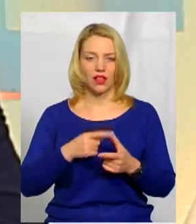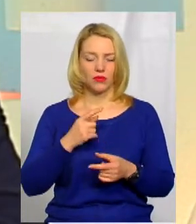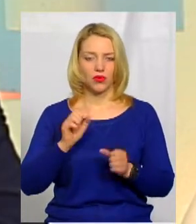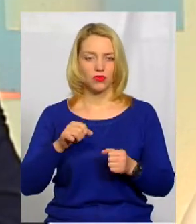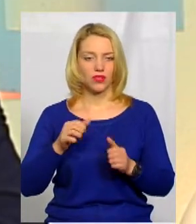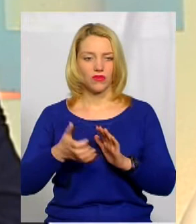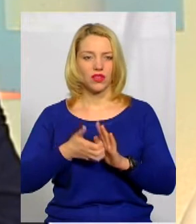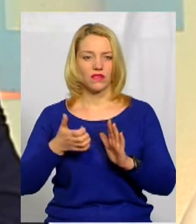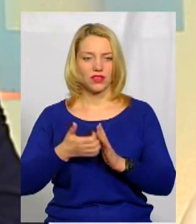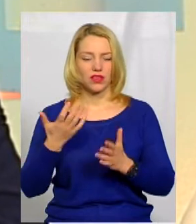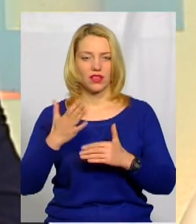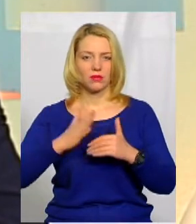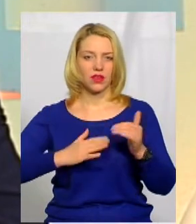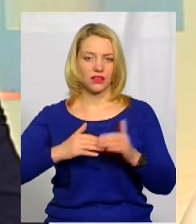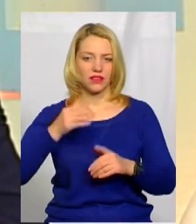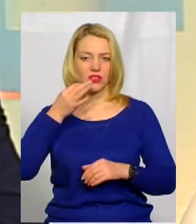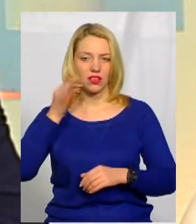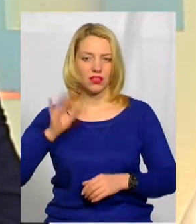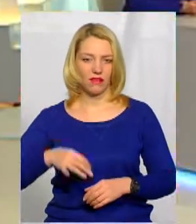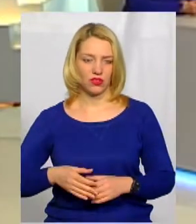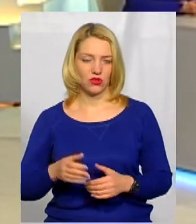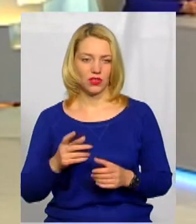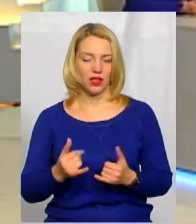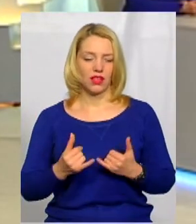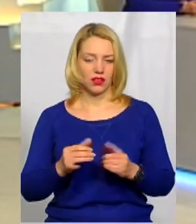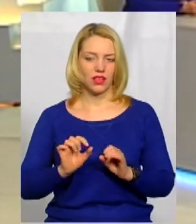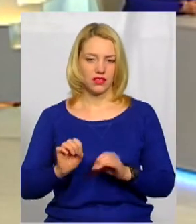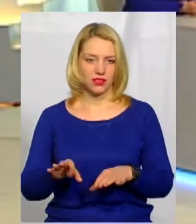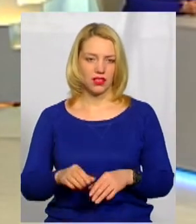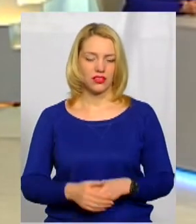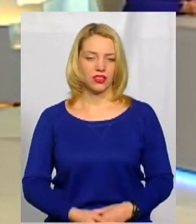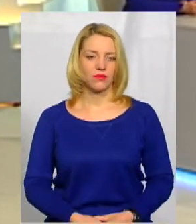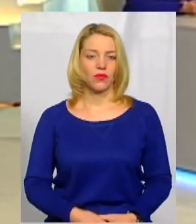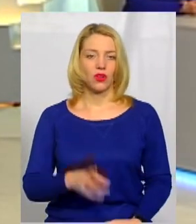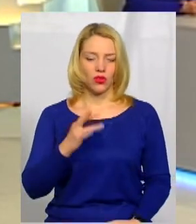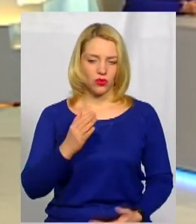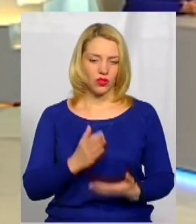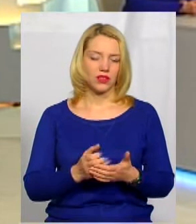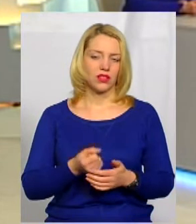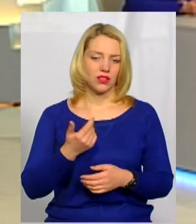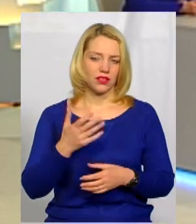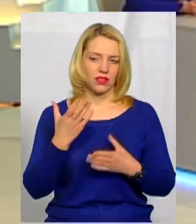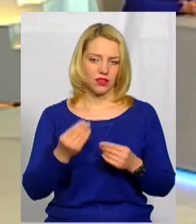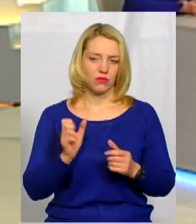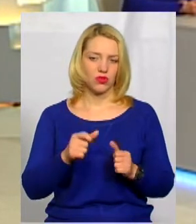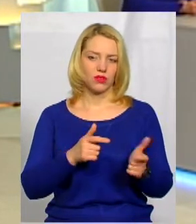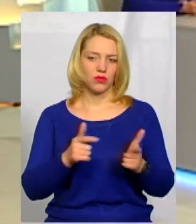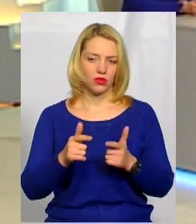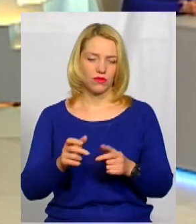вистачило якихось їхніх практичних навичок для здачі. Але є п'ять днів, можуть підготуватися і приходити до нас ще.